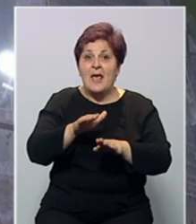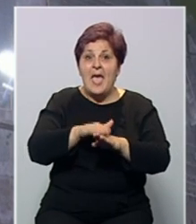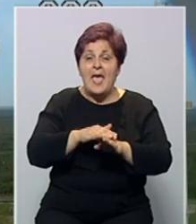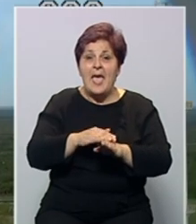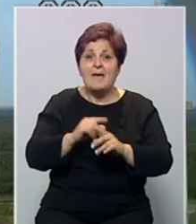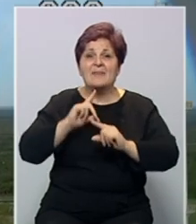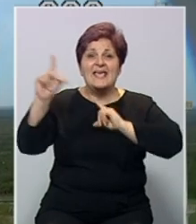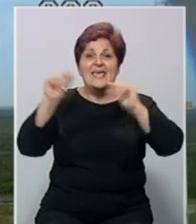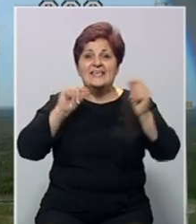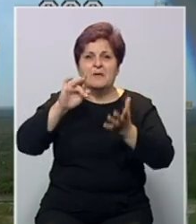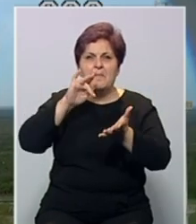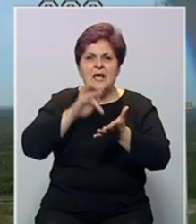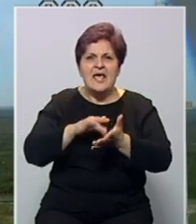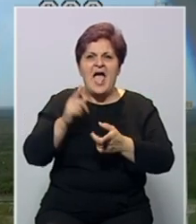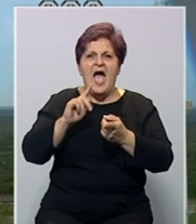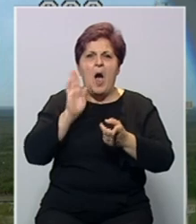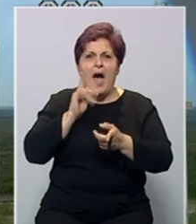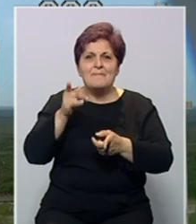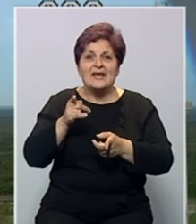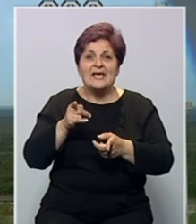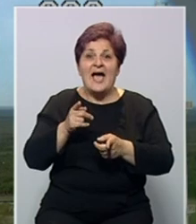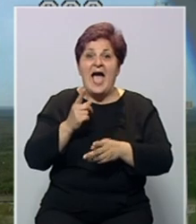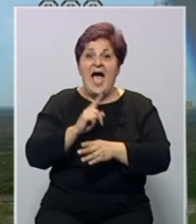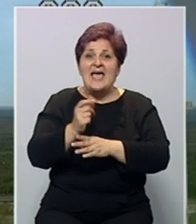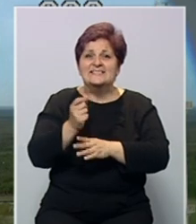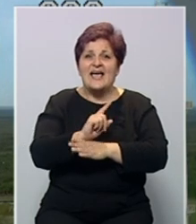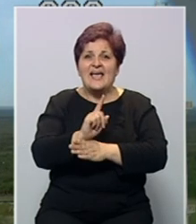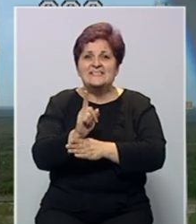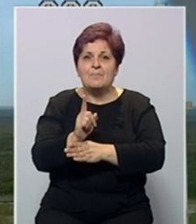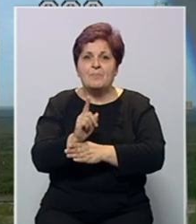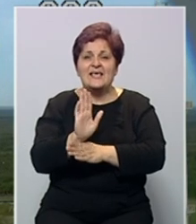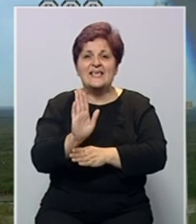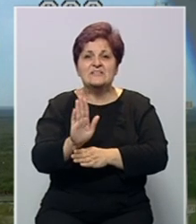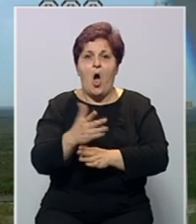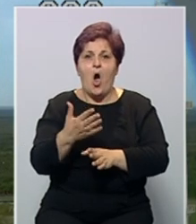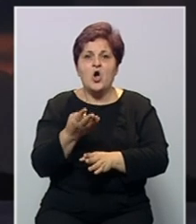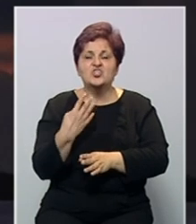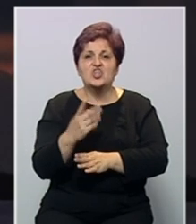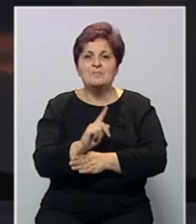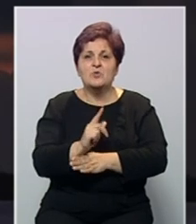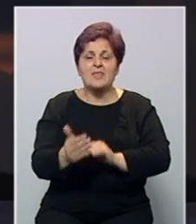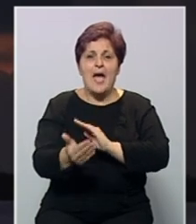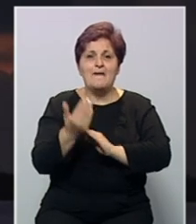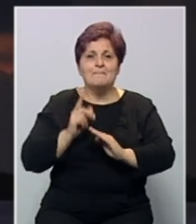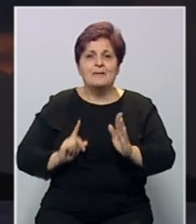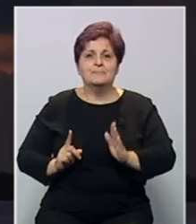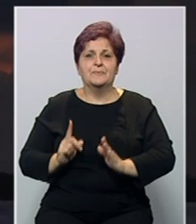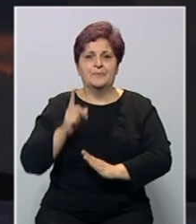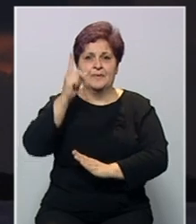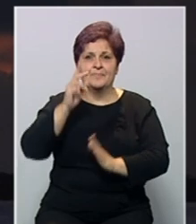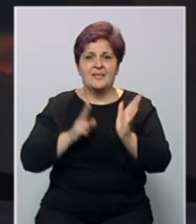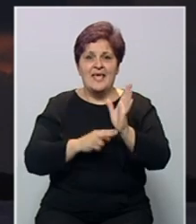Svemirskog centra Kennedy na Floridi, međutim sat za odbrojavanje je zaustavljen oko 40 minuta prije